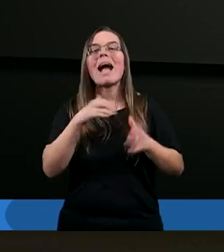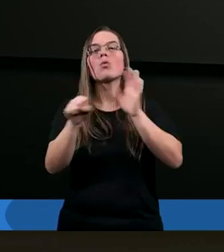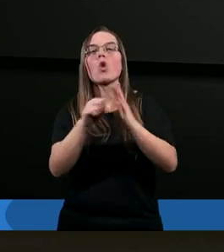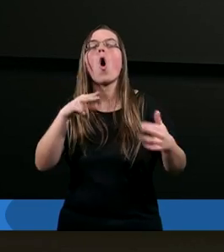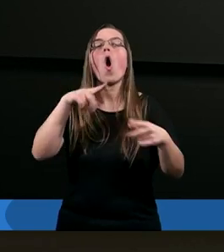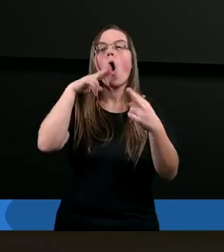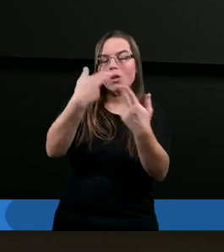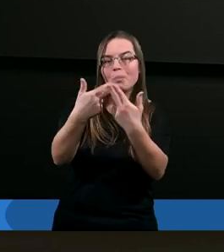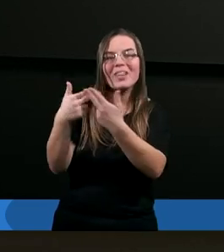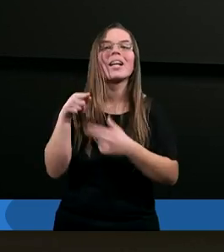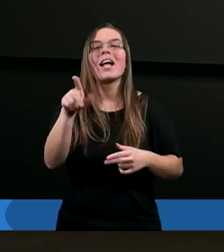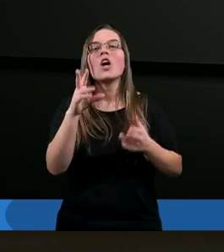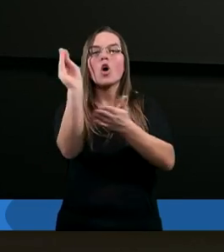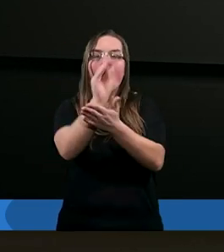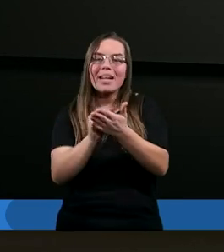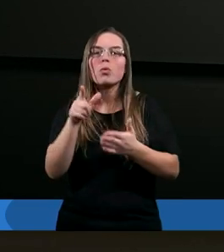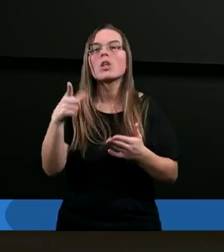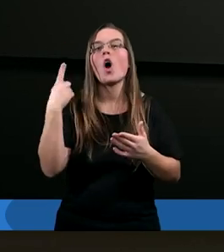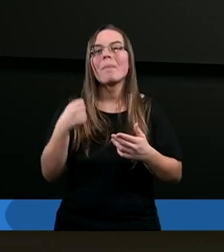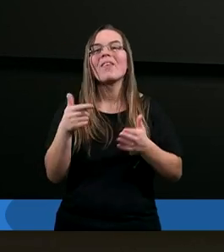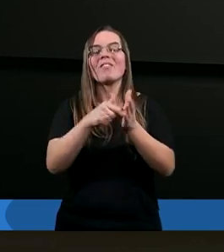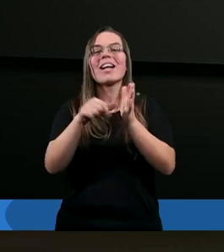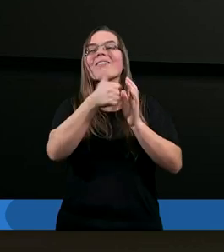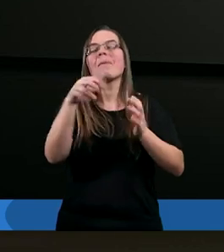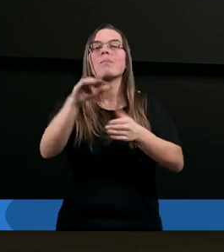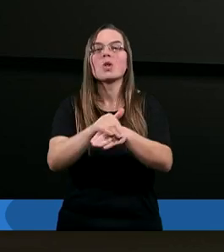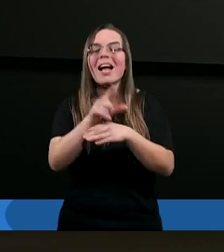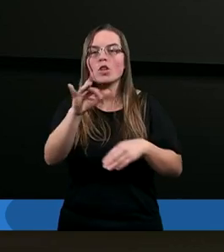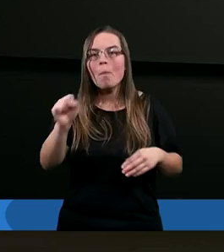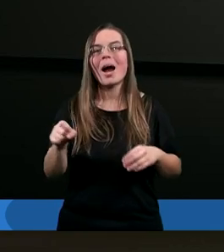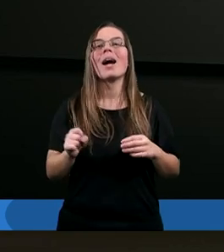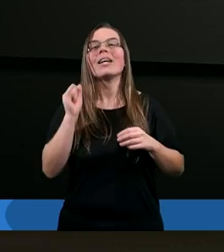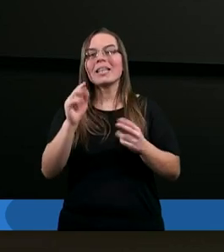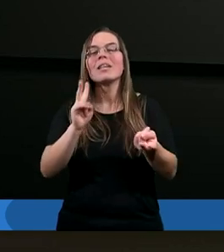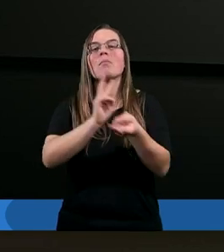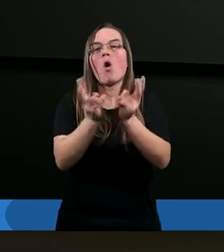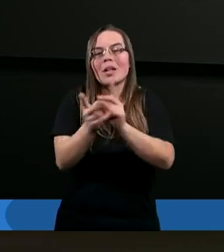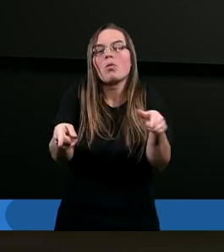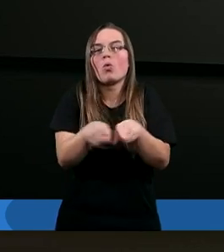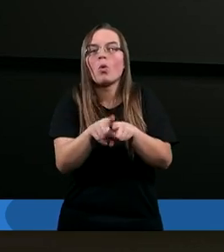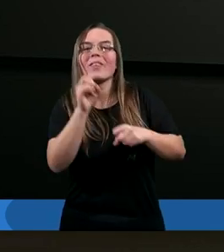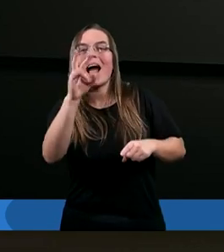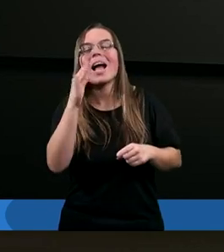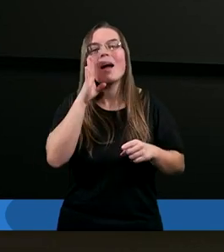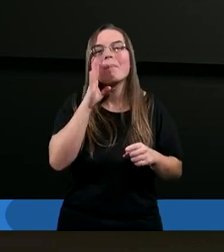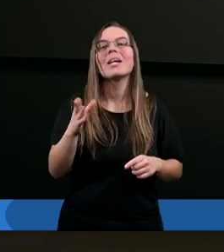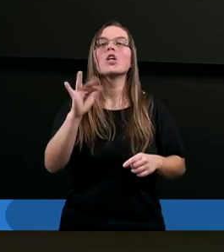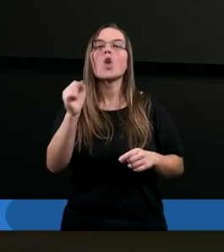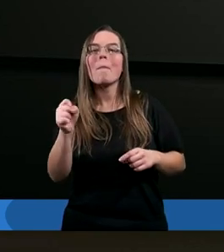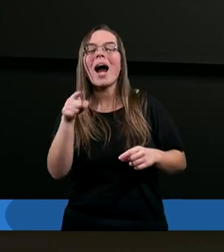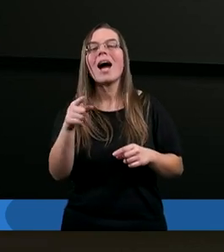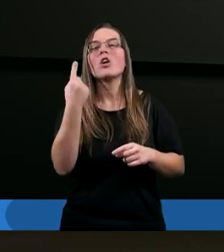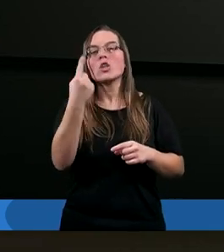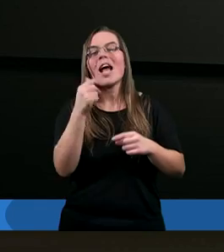poszczególni komentujący wraz z samym cierpiącym. I co ciekawe, jest to taka jakby właśnie próba